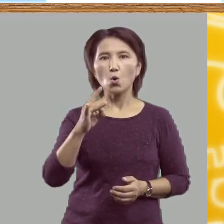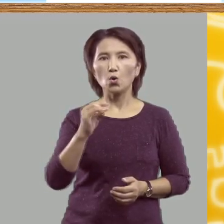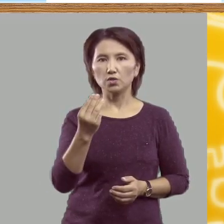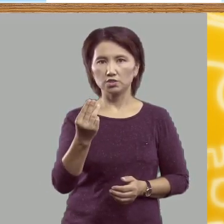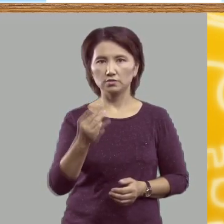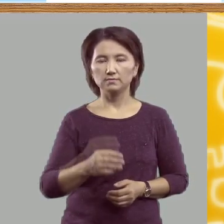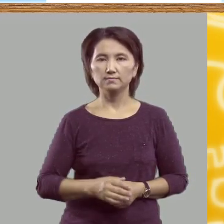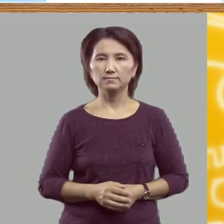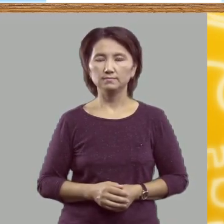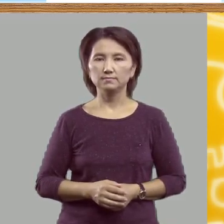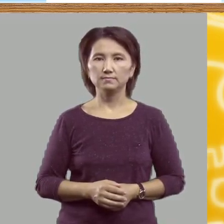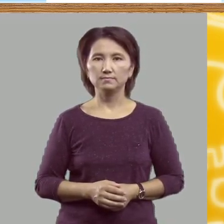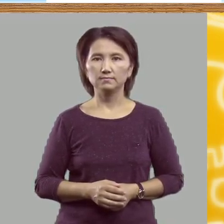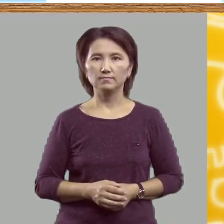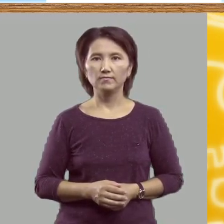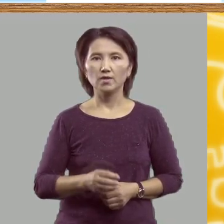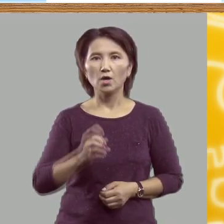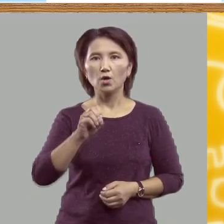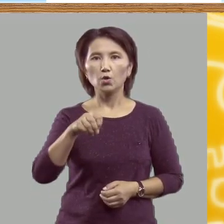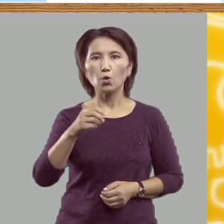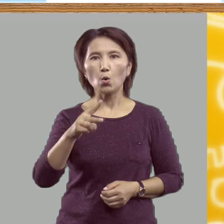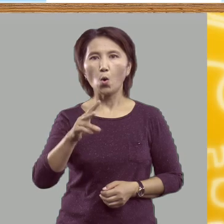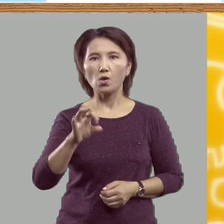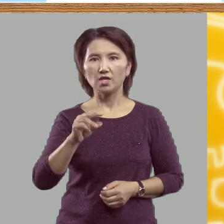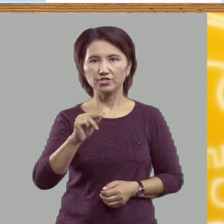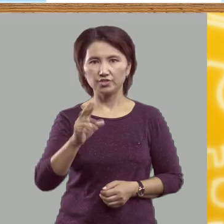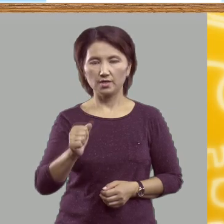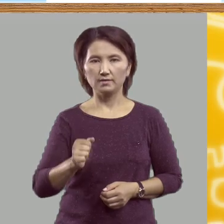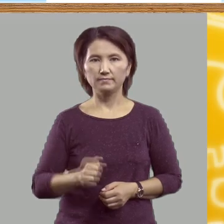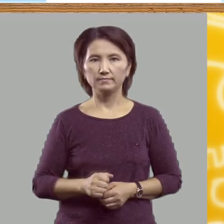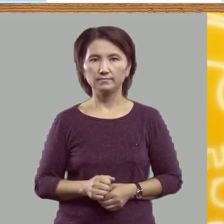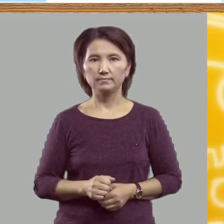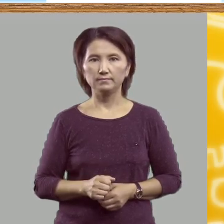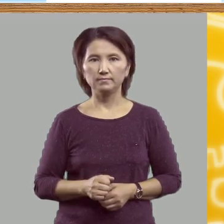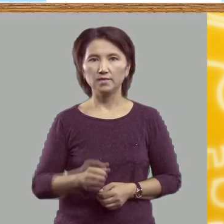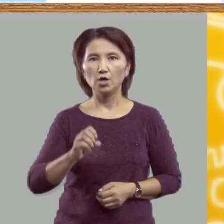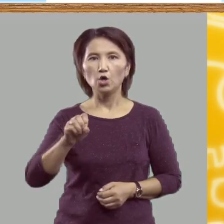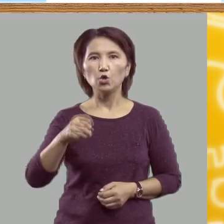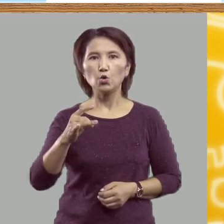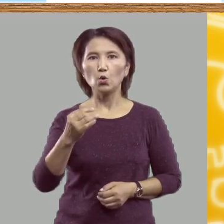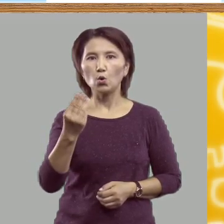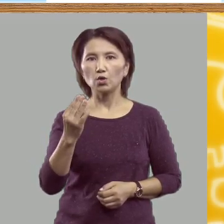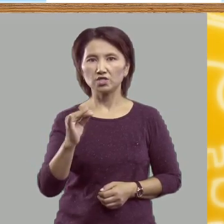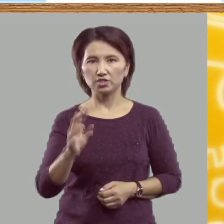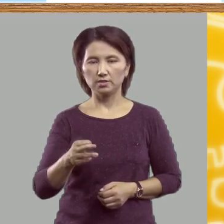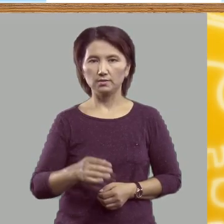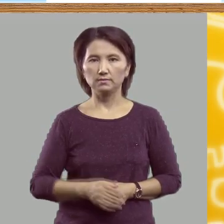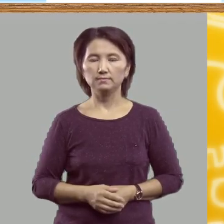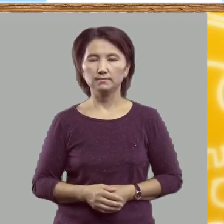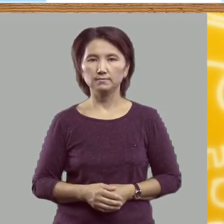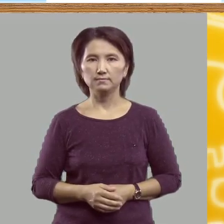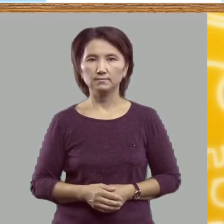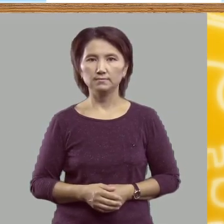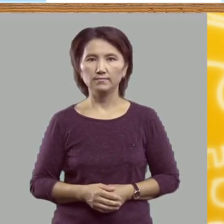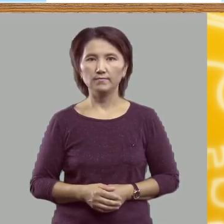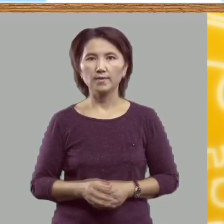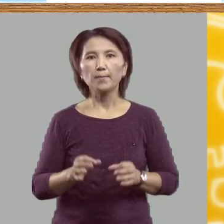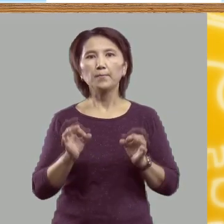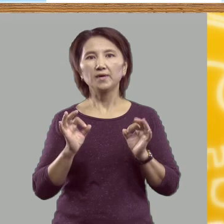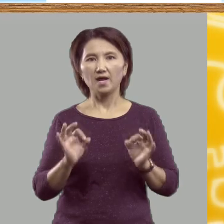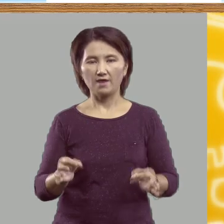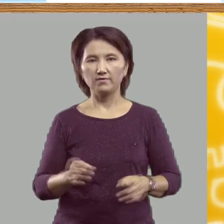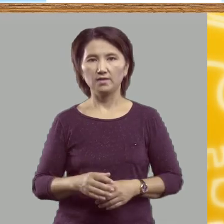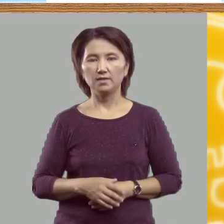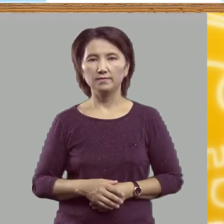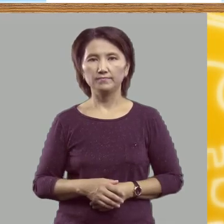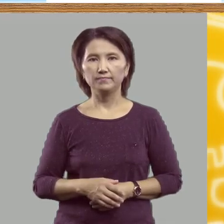Ёрш, ёлочка, ёршик. Правильно!